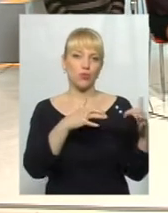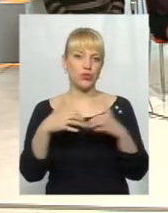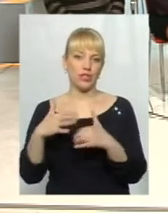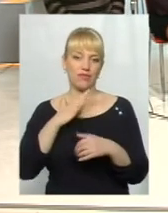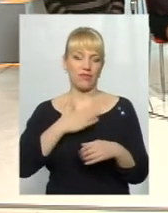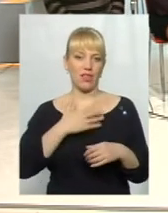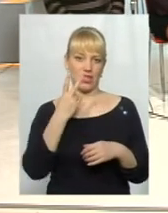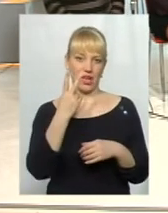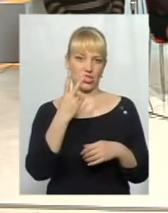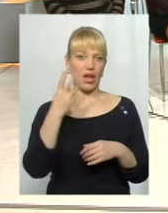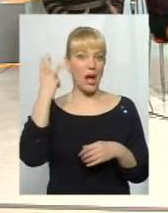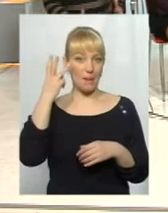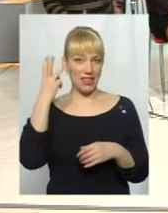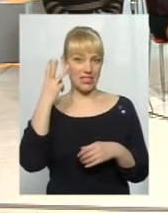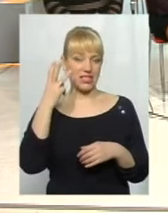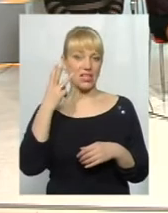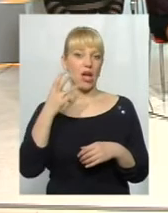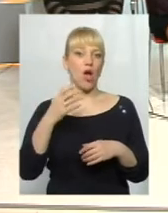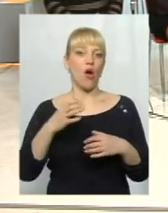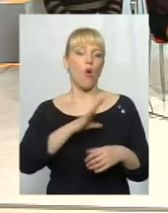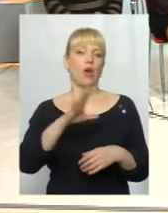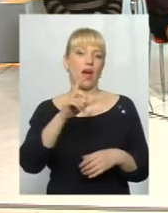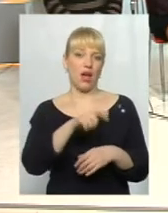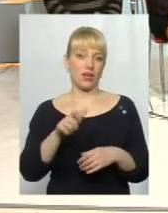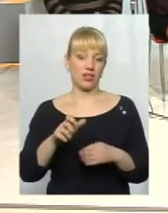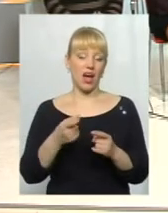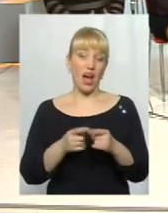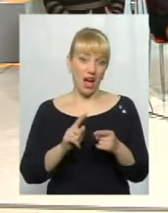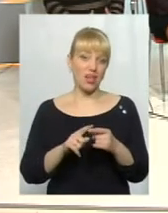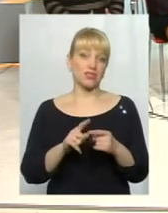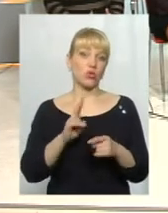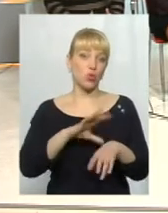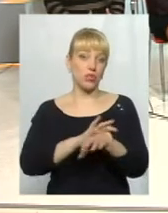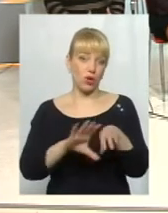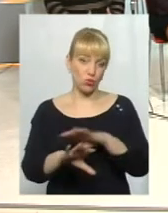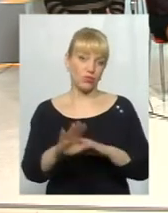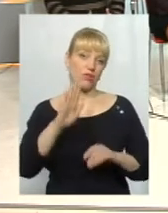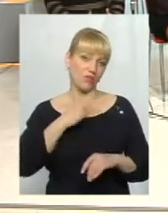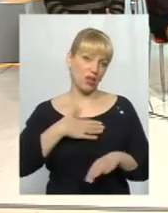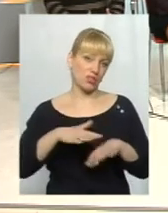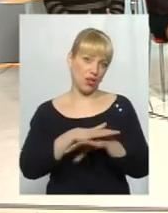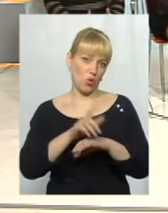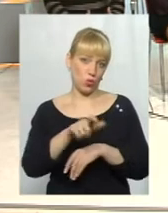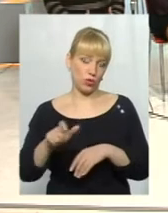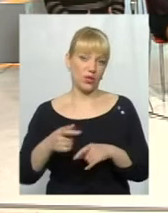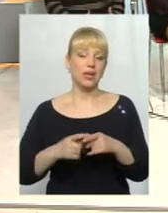поділили два наших хмельницьких олігархів. Тобто, а за ручниками залишились люди. Тобто, це вже система, розумієте? Це вже просто